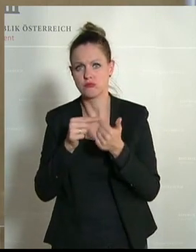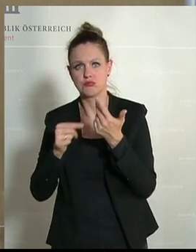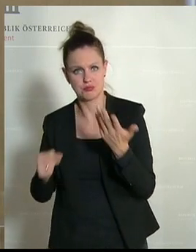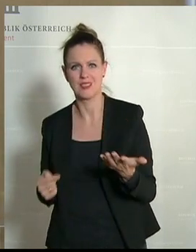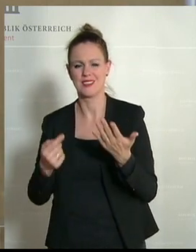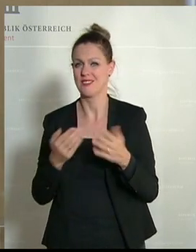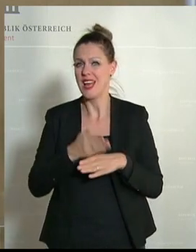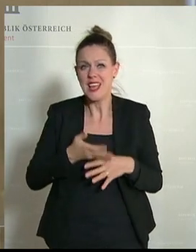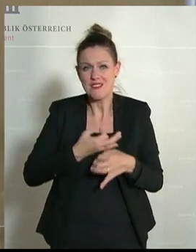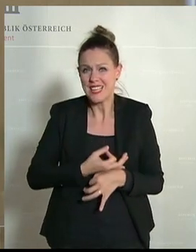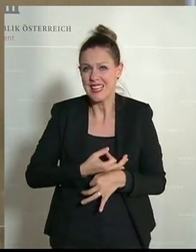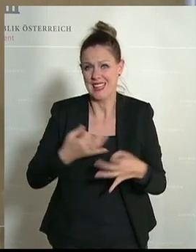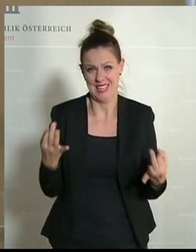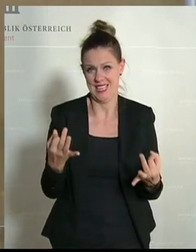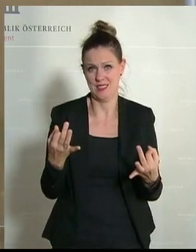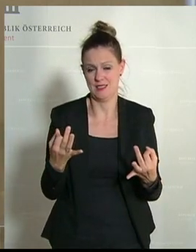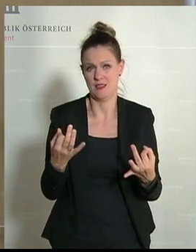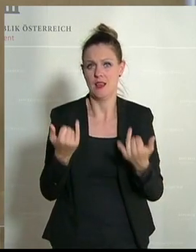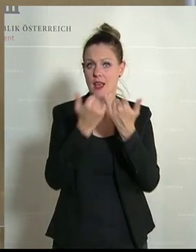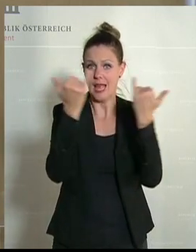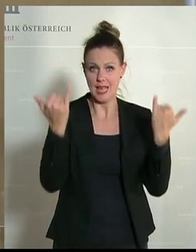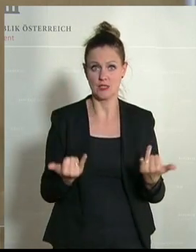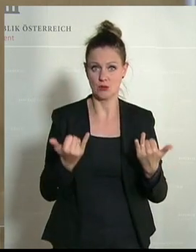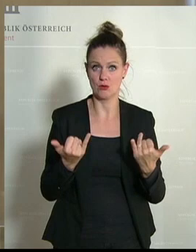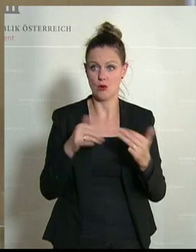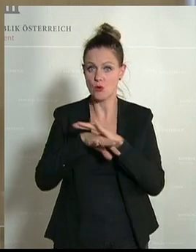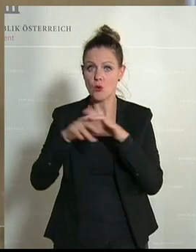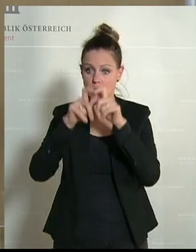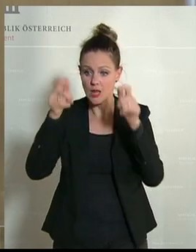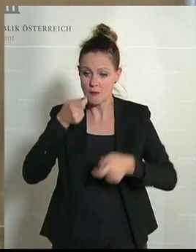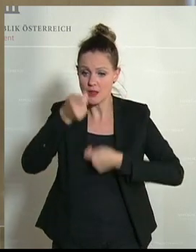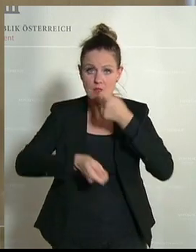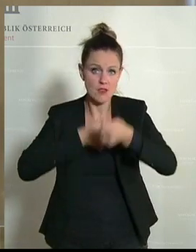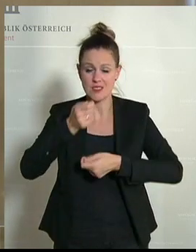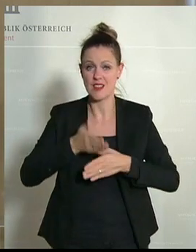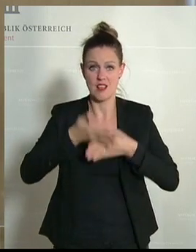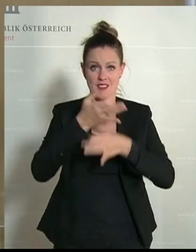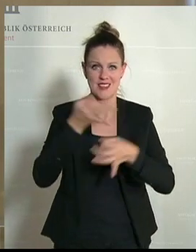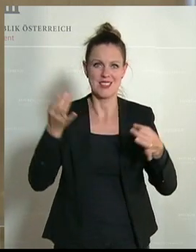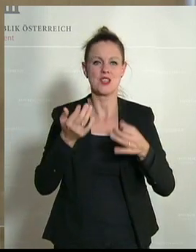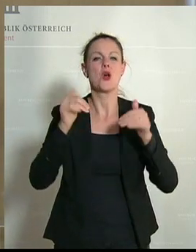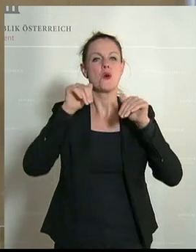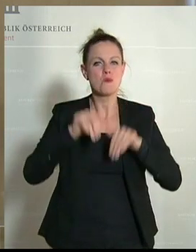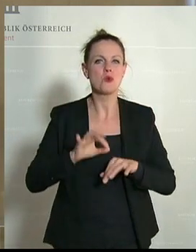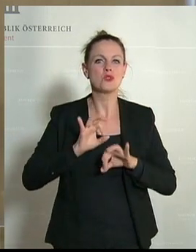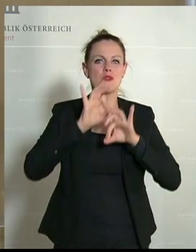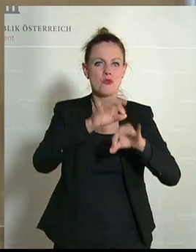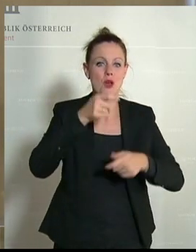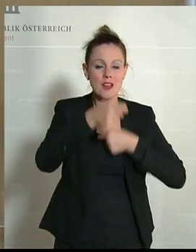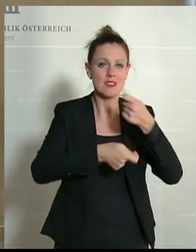Denn es hilft Ihnen nichts, dass Sie in Institutionen, in das Unternehmen investieren. Sie müssen es in den Arbeitnehmer